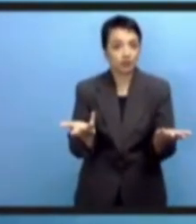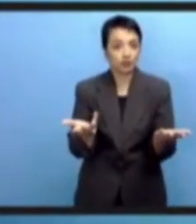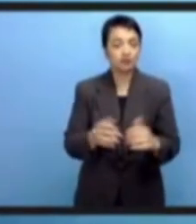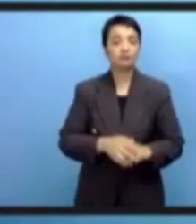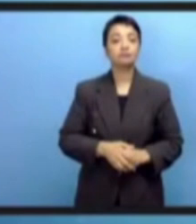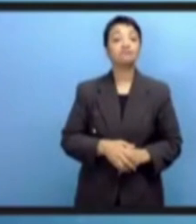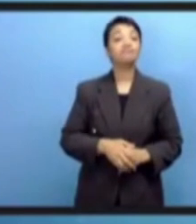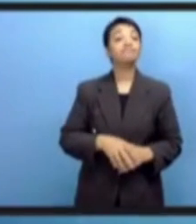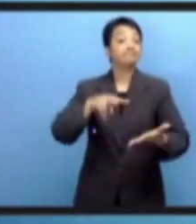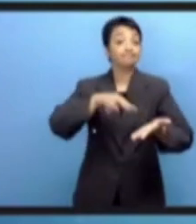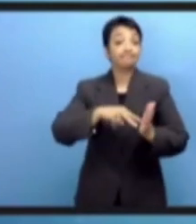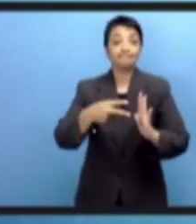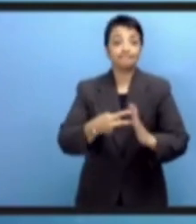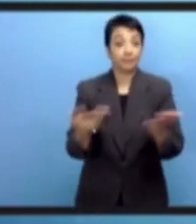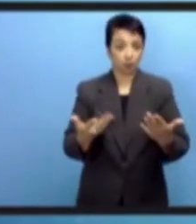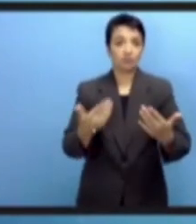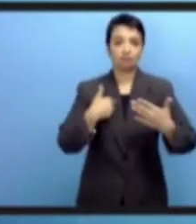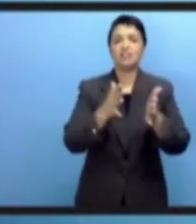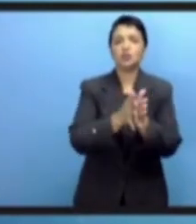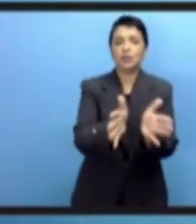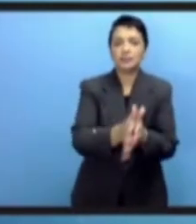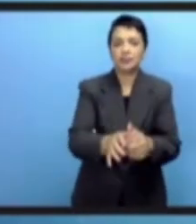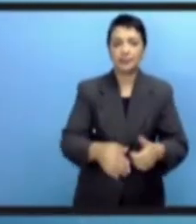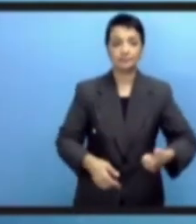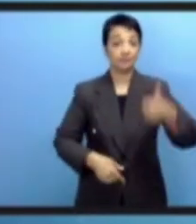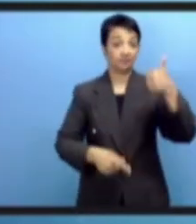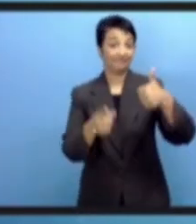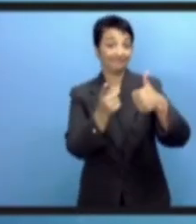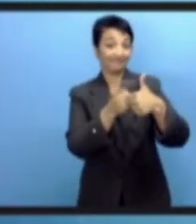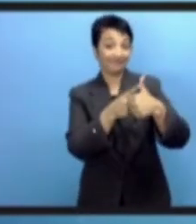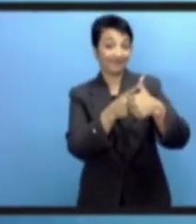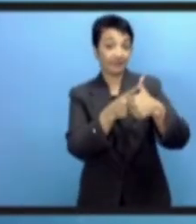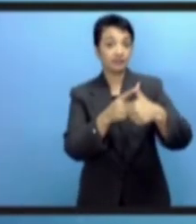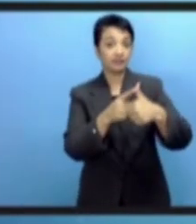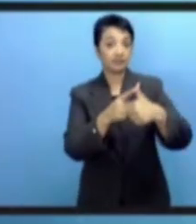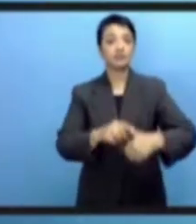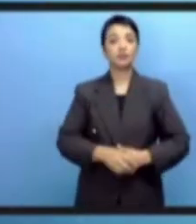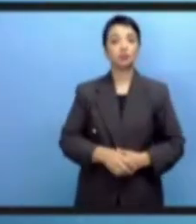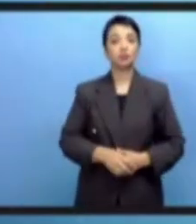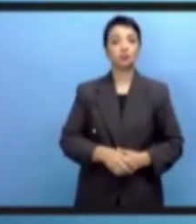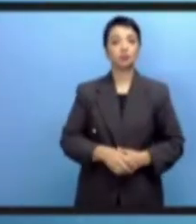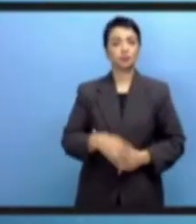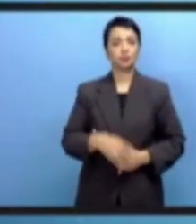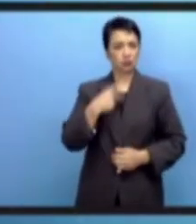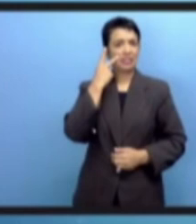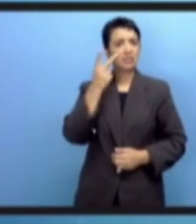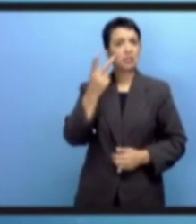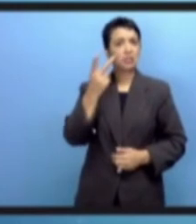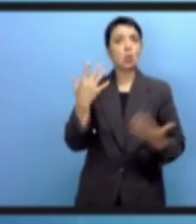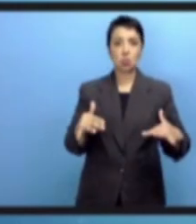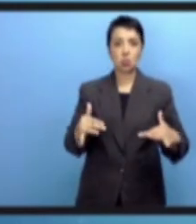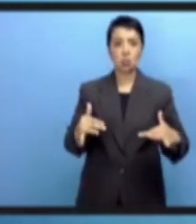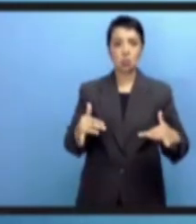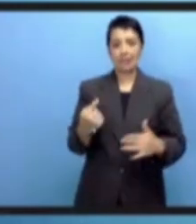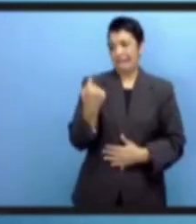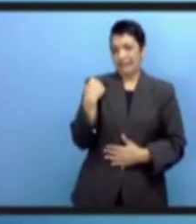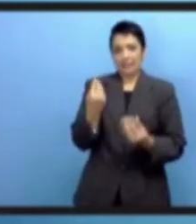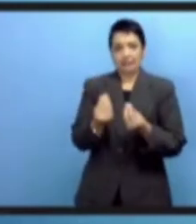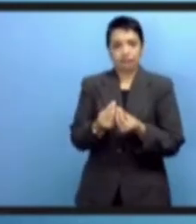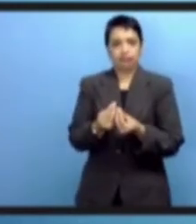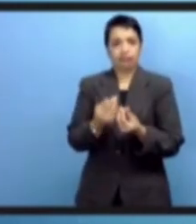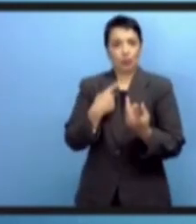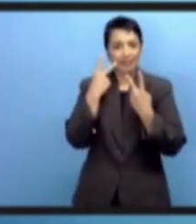цифровой среде и так далее. Однако все это можно рассматривать через призму управления